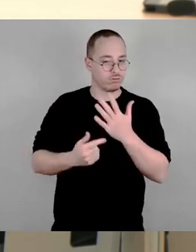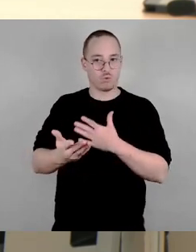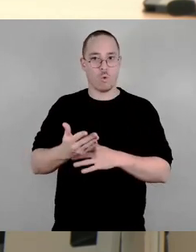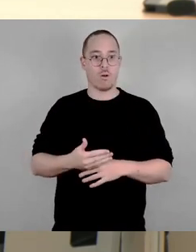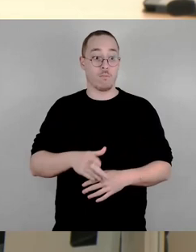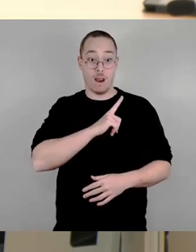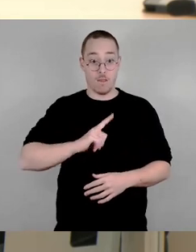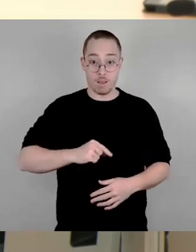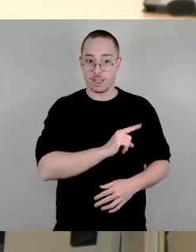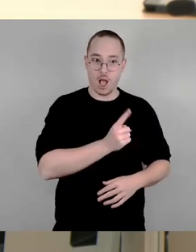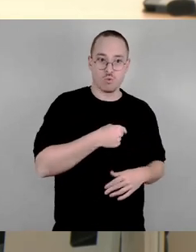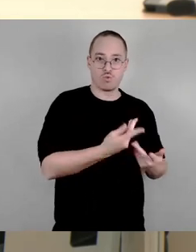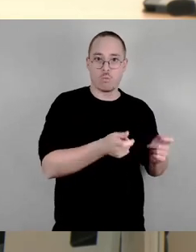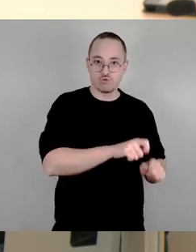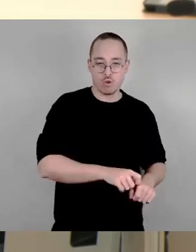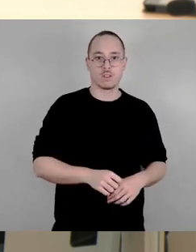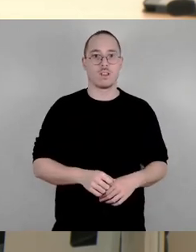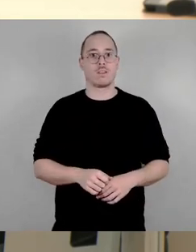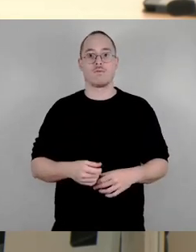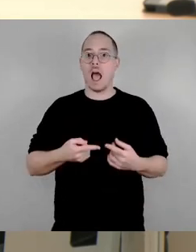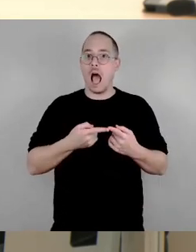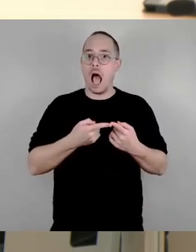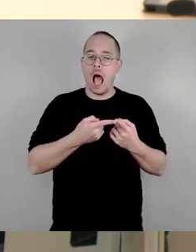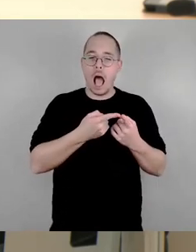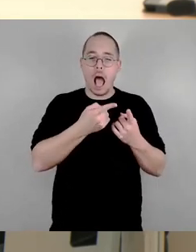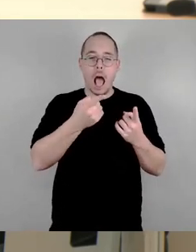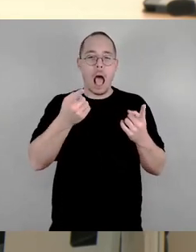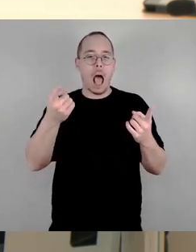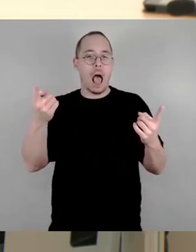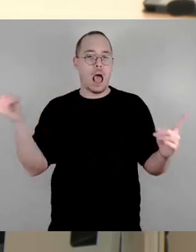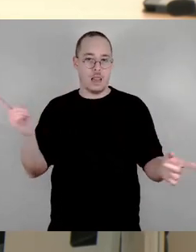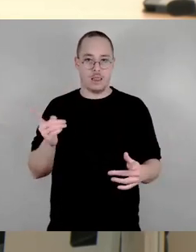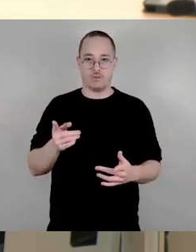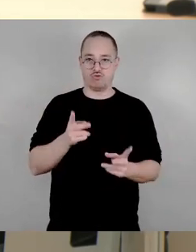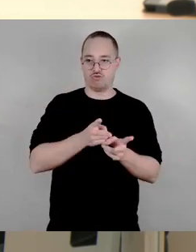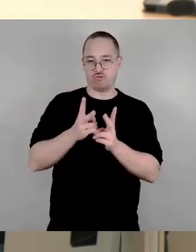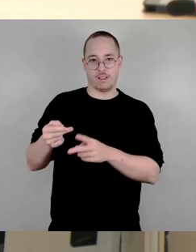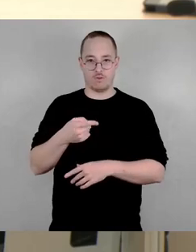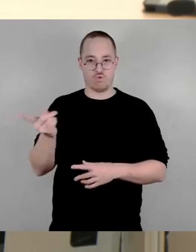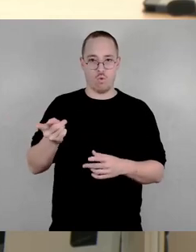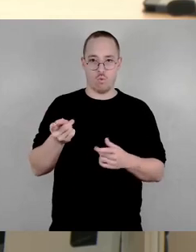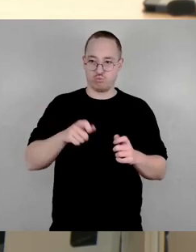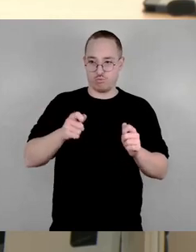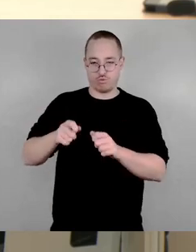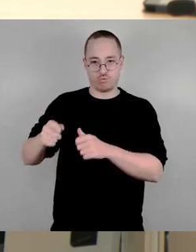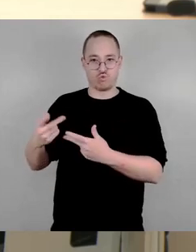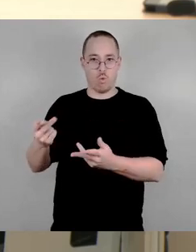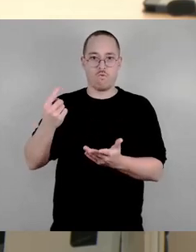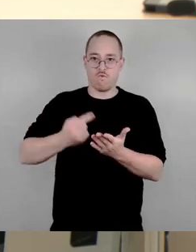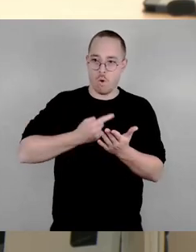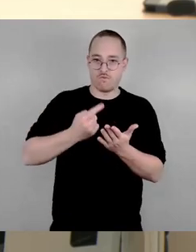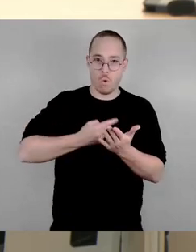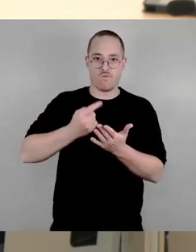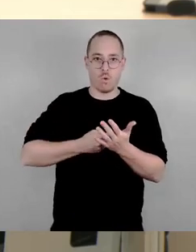Schwerin, dort in Mecklenburg-Vorpommern, aber Greifswald und Rostock. Es war eine Forderung und ein Erfolg der Zivilgesellschaft.